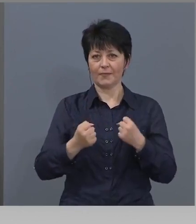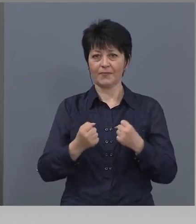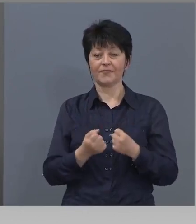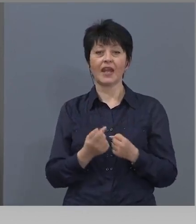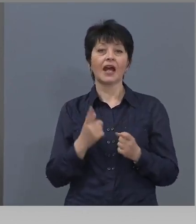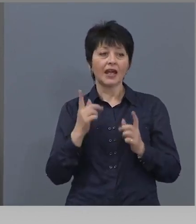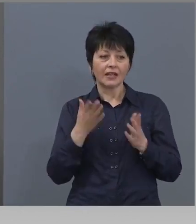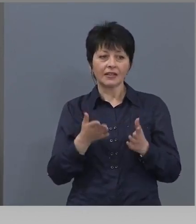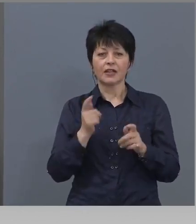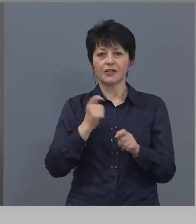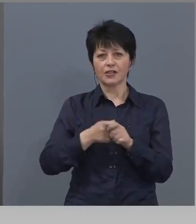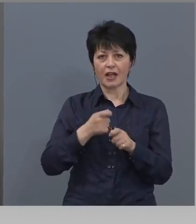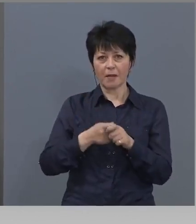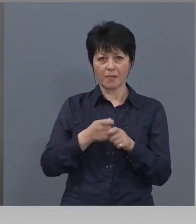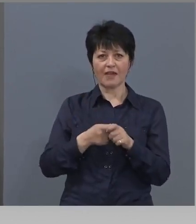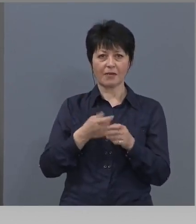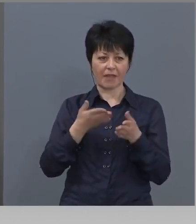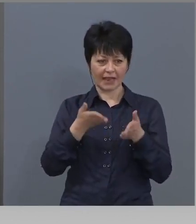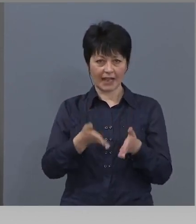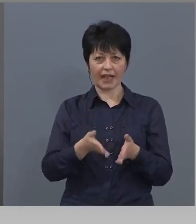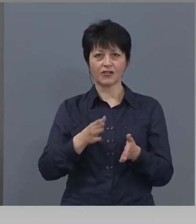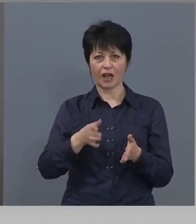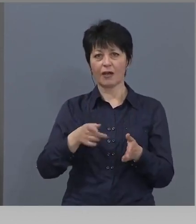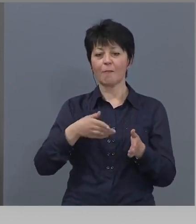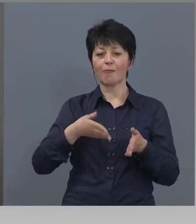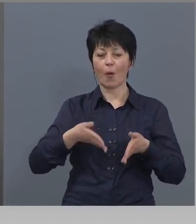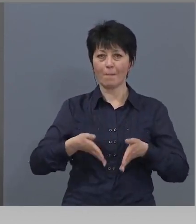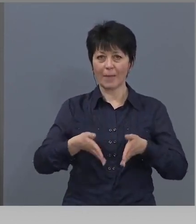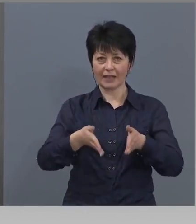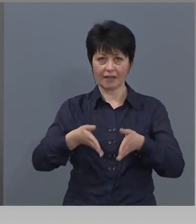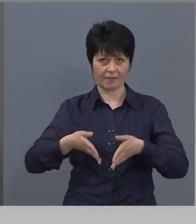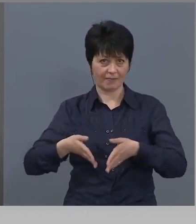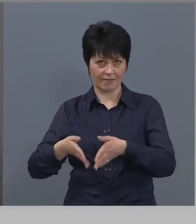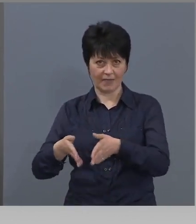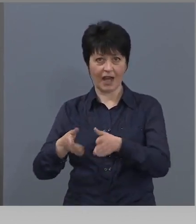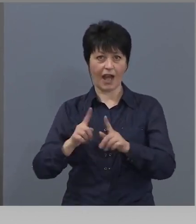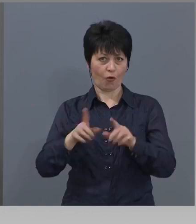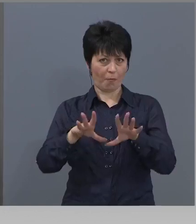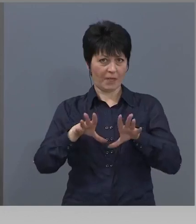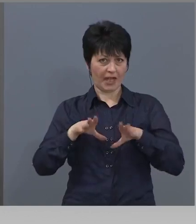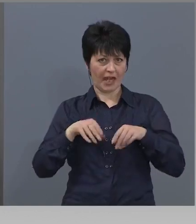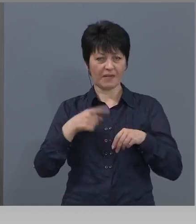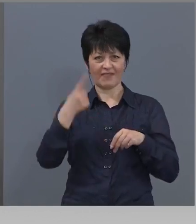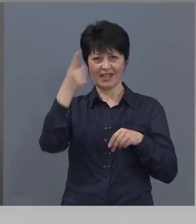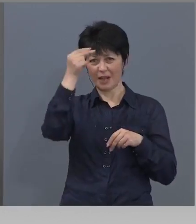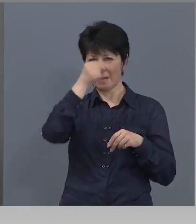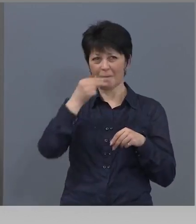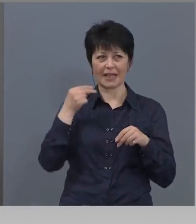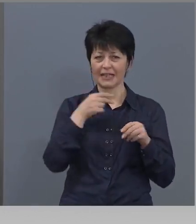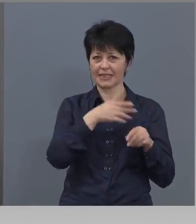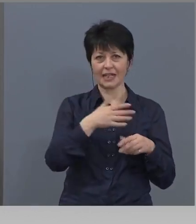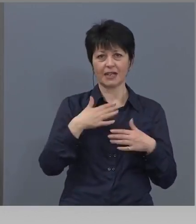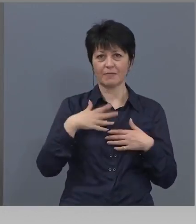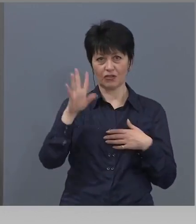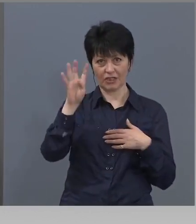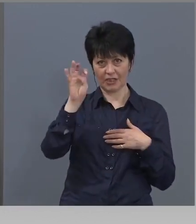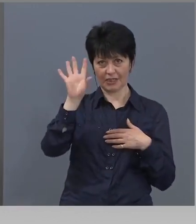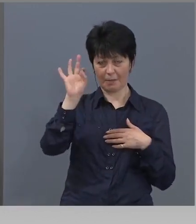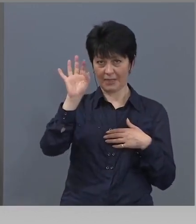че ще направиме така, че по пътя да може да, ако приеме, че в един манастир 40-50 човека